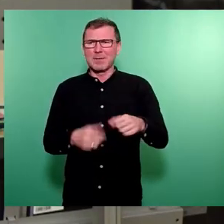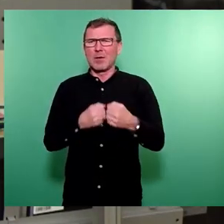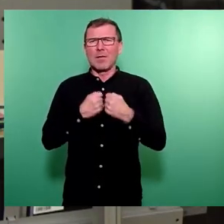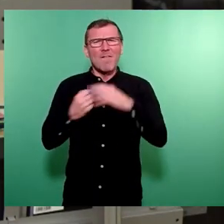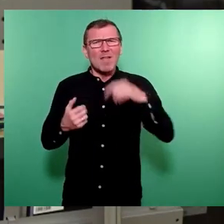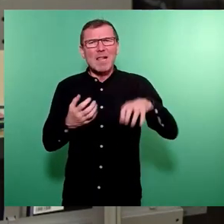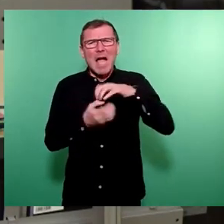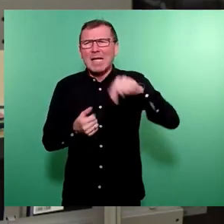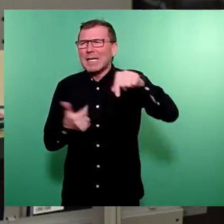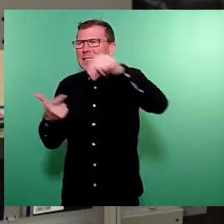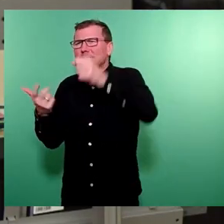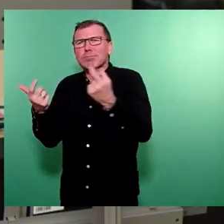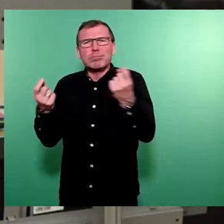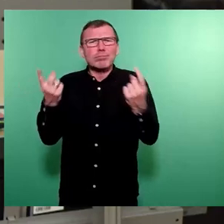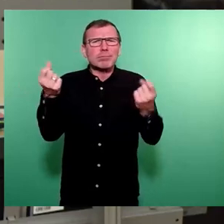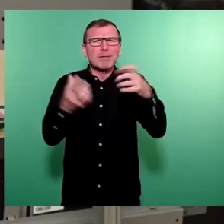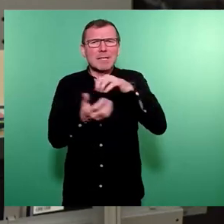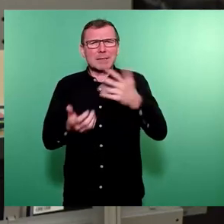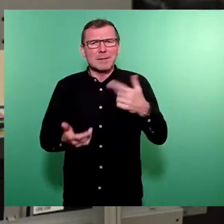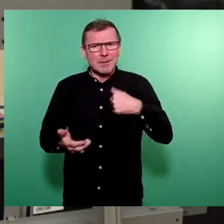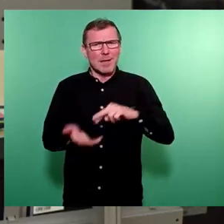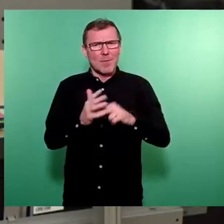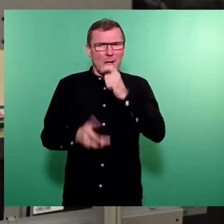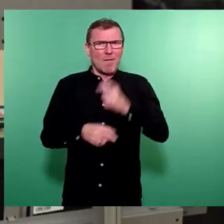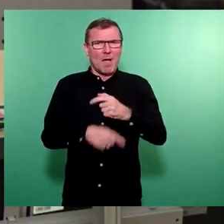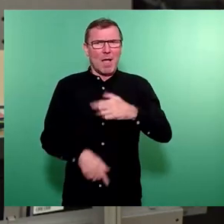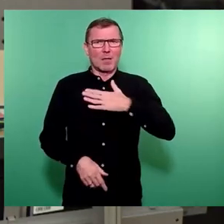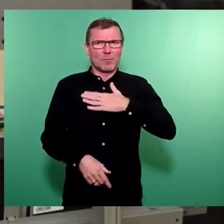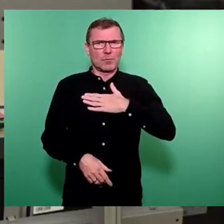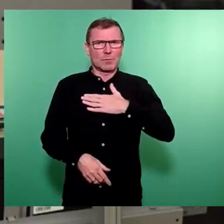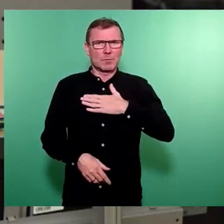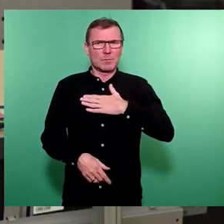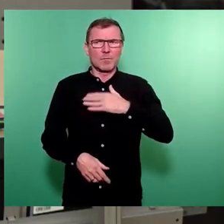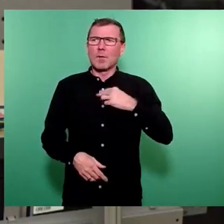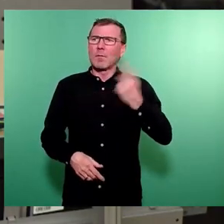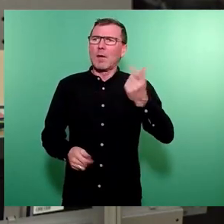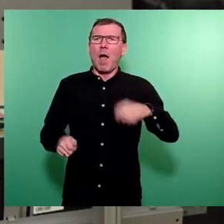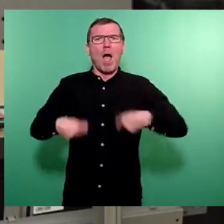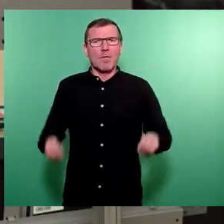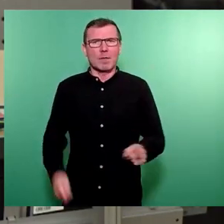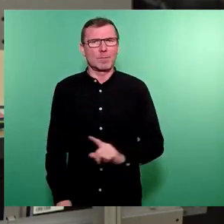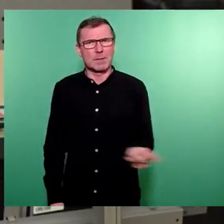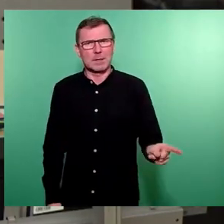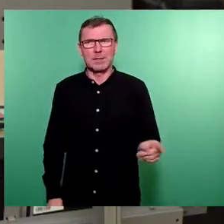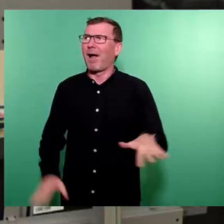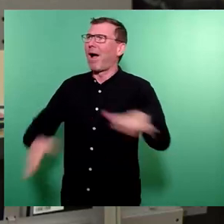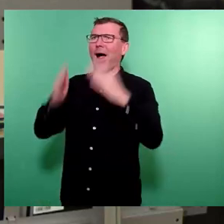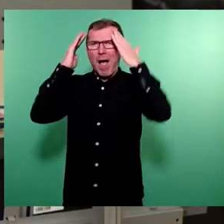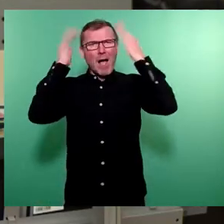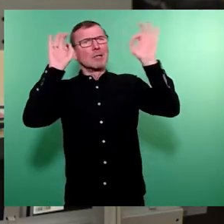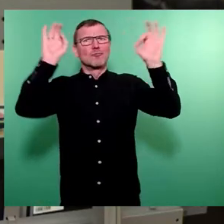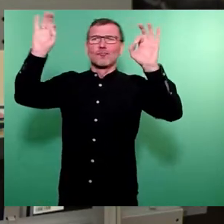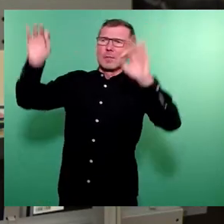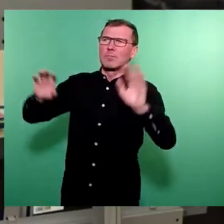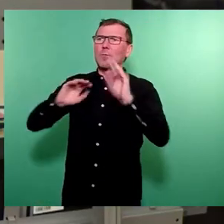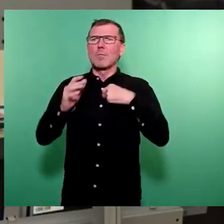wichtig ist, dass man als politischer Verantwortungsträger jetzt nicht auch noch den Kopf in den Sand steckt und sagt, wie schlimm alles ist und überall